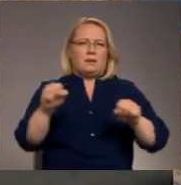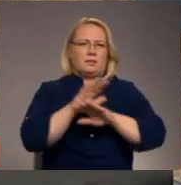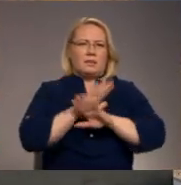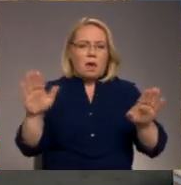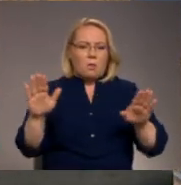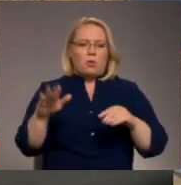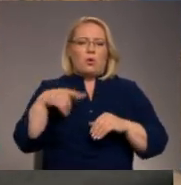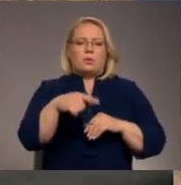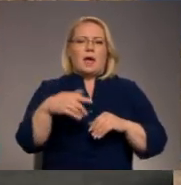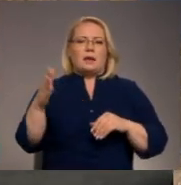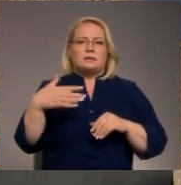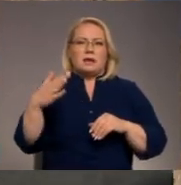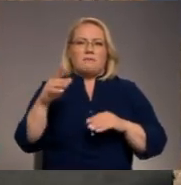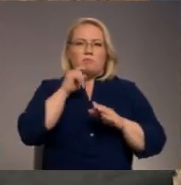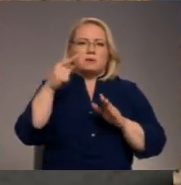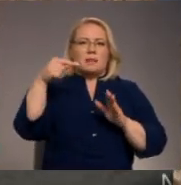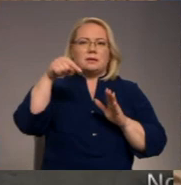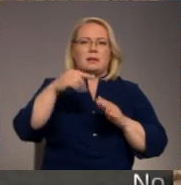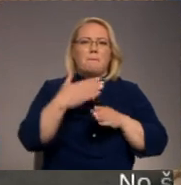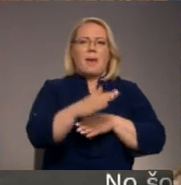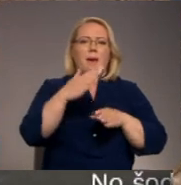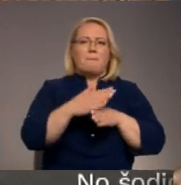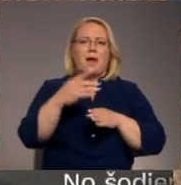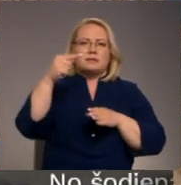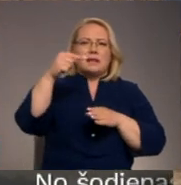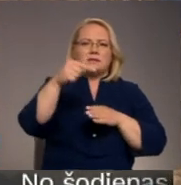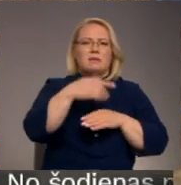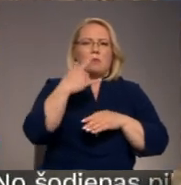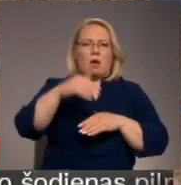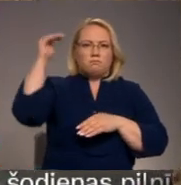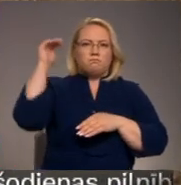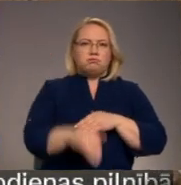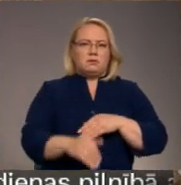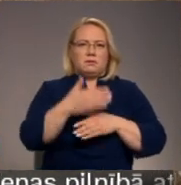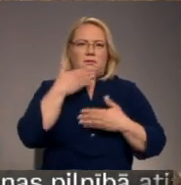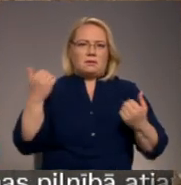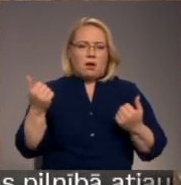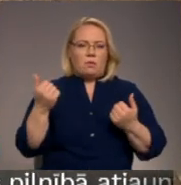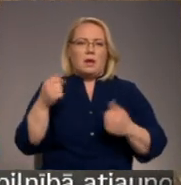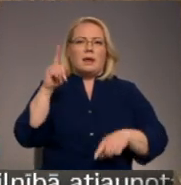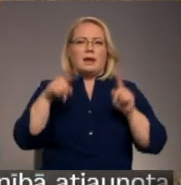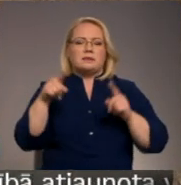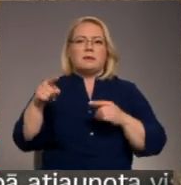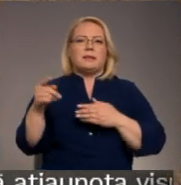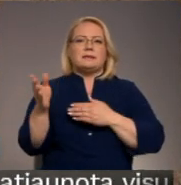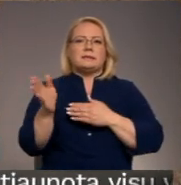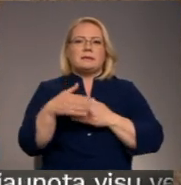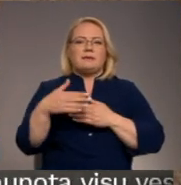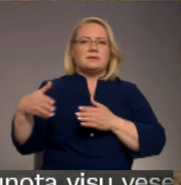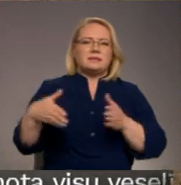redzētu, viņi tā pakāpenis paliek aizvien dziļāk un dziļāk, lai nebūtu uzreiz kritums tā kā vēnts rumbā. Reizē arī tas dzīves ceļš